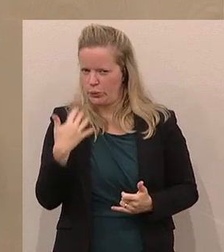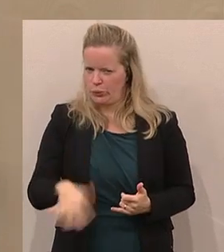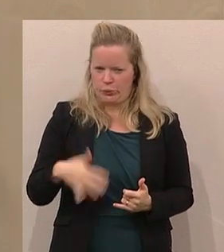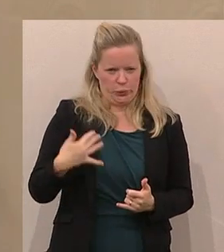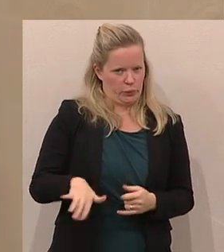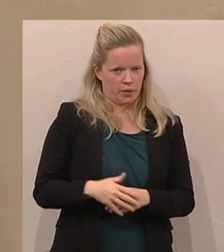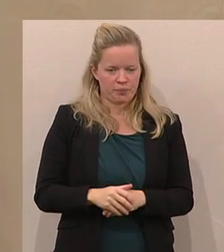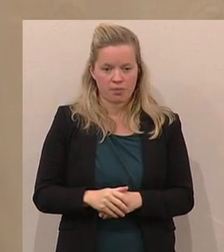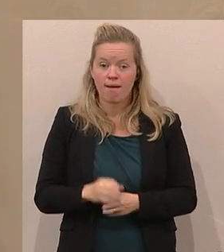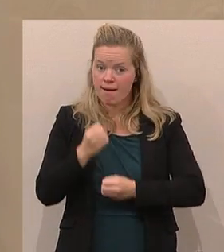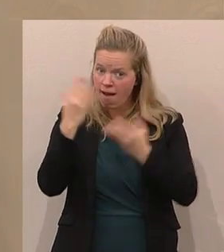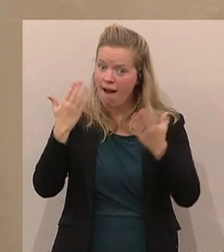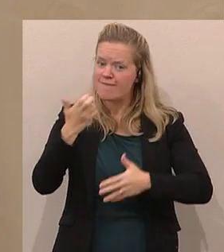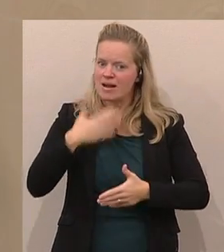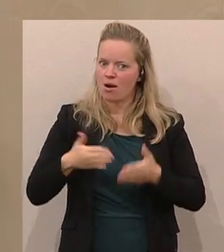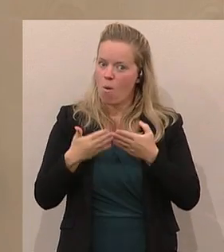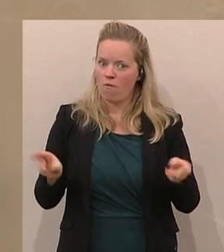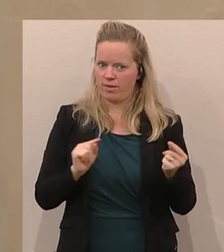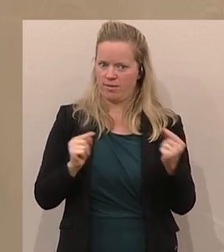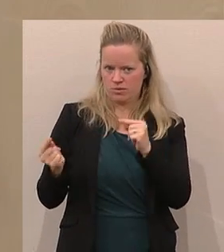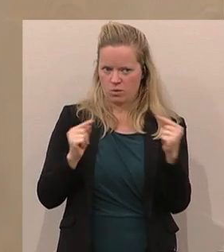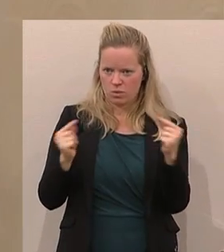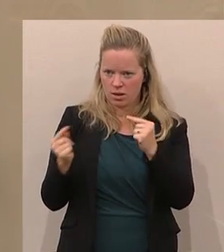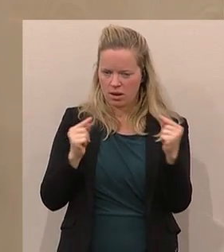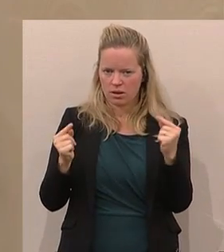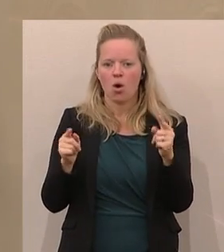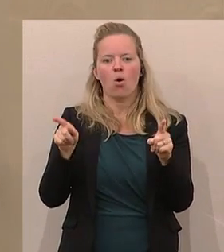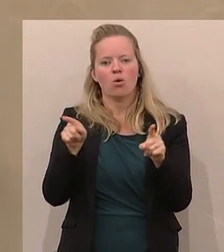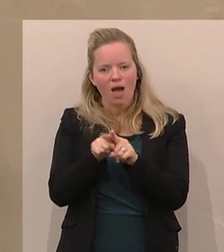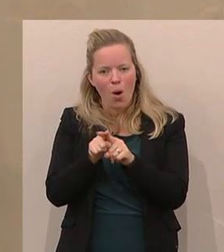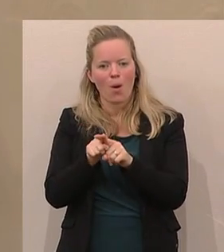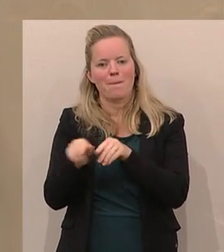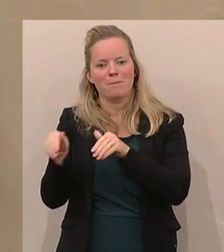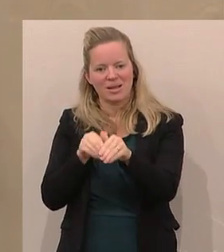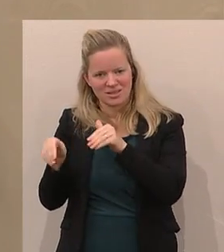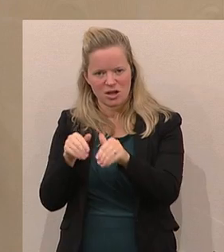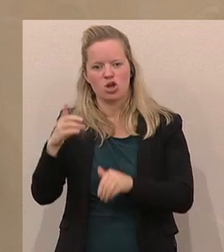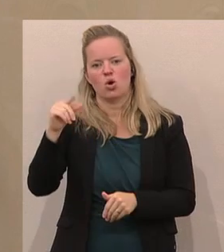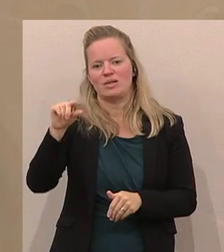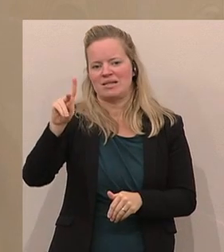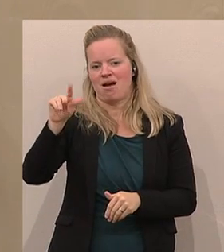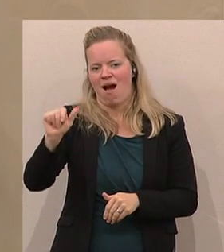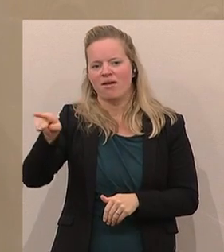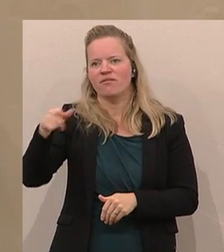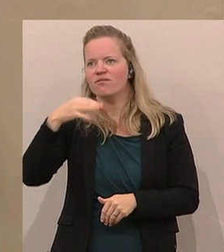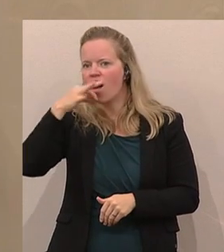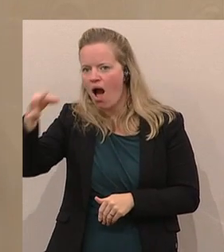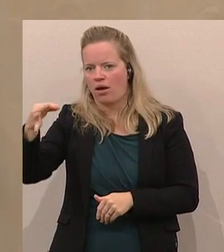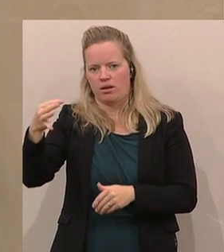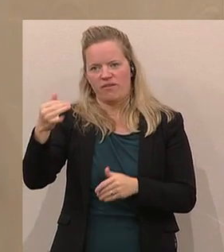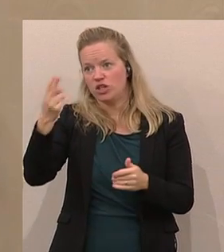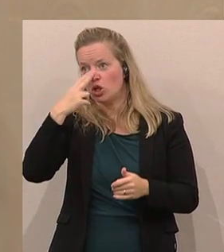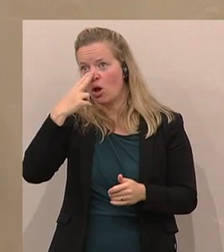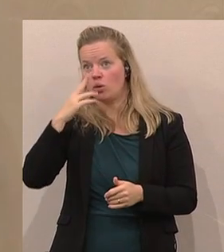Natürlich hätten wir darüber gerne diskutiert und auch den zuständigen Minister Troster an dieser Stelle gefragt, warum es bis dato noch keinerlei